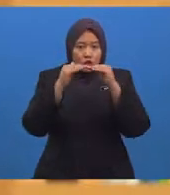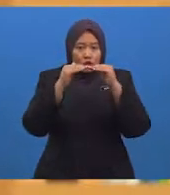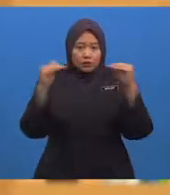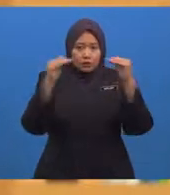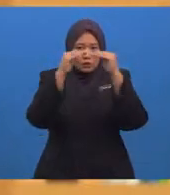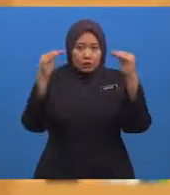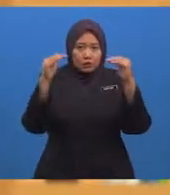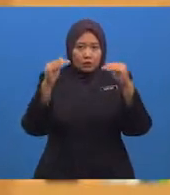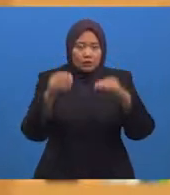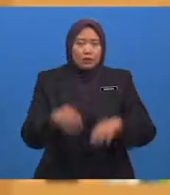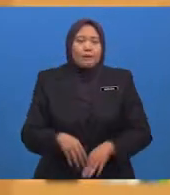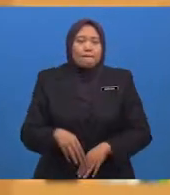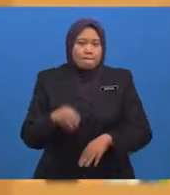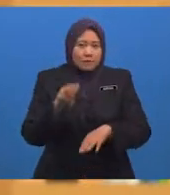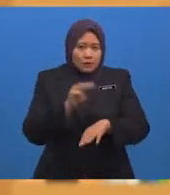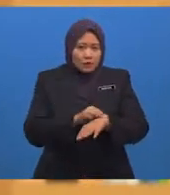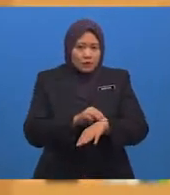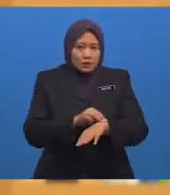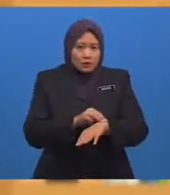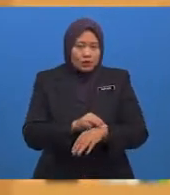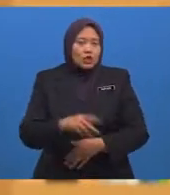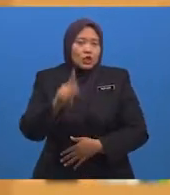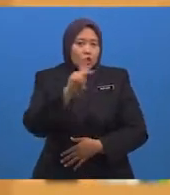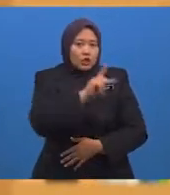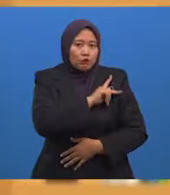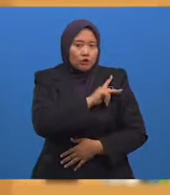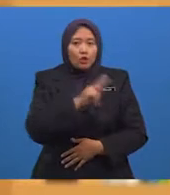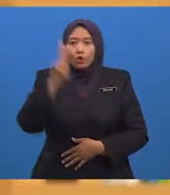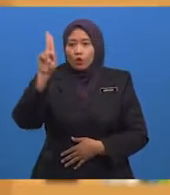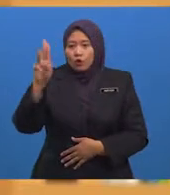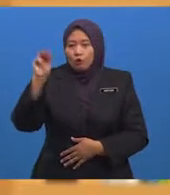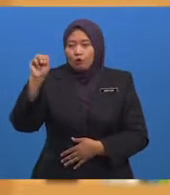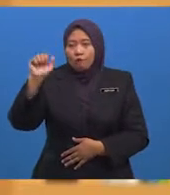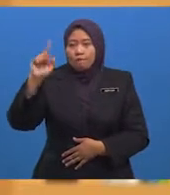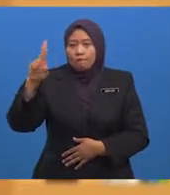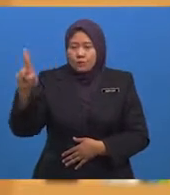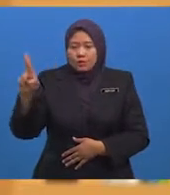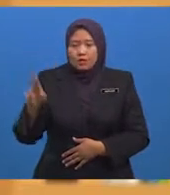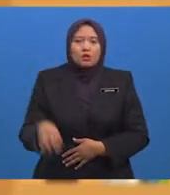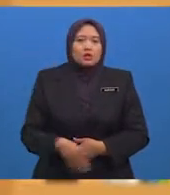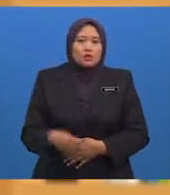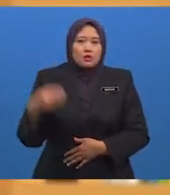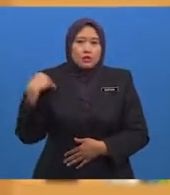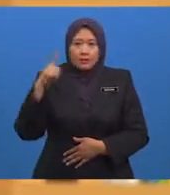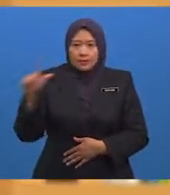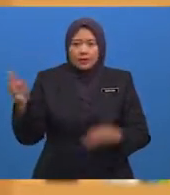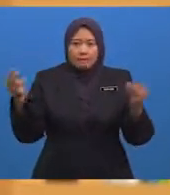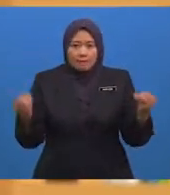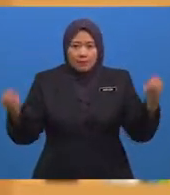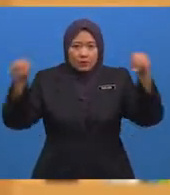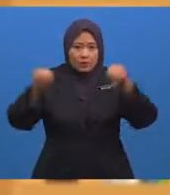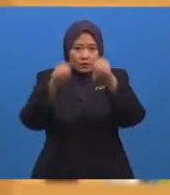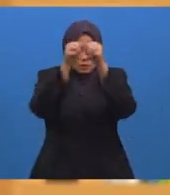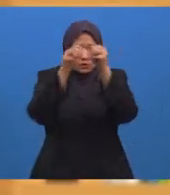zaman Khalifah Umar Al-Khattab Merupakan Masjid yang terawal Yang terletak